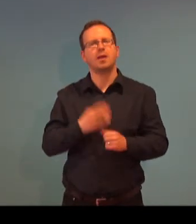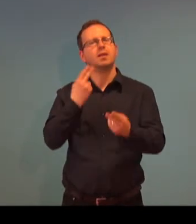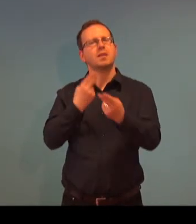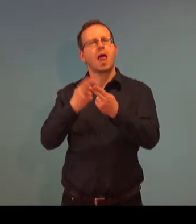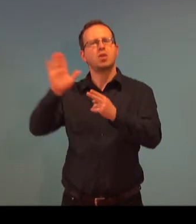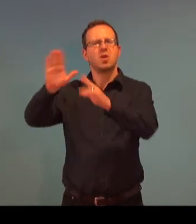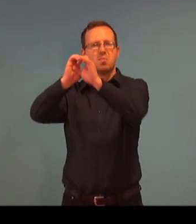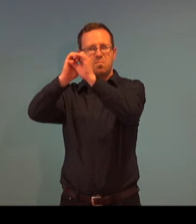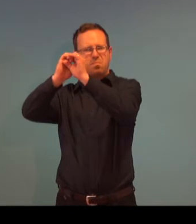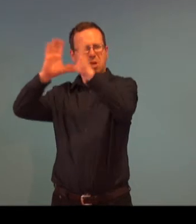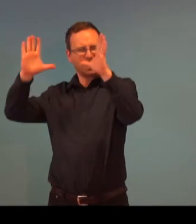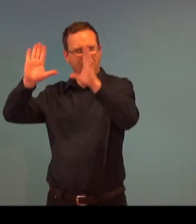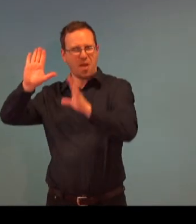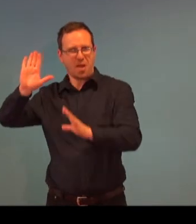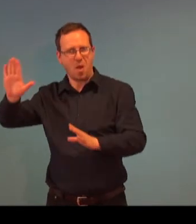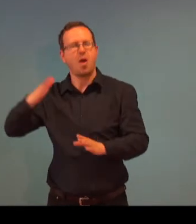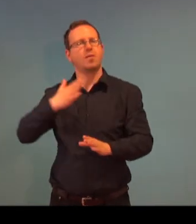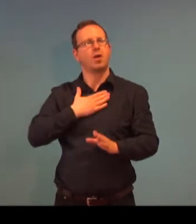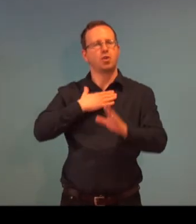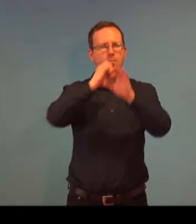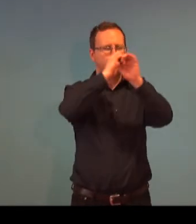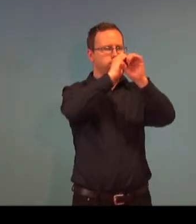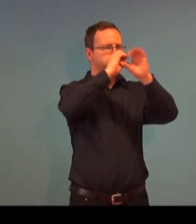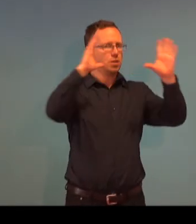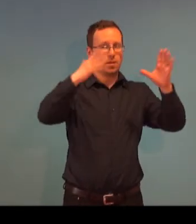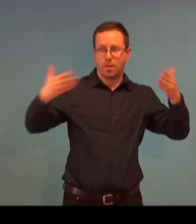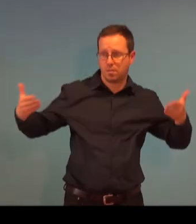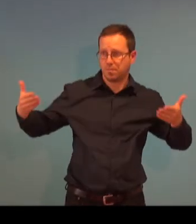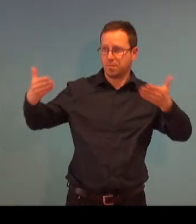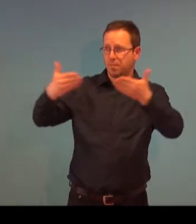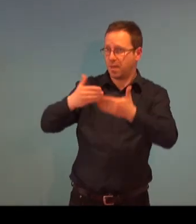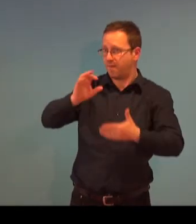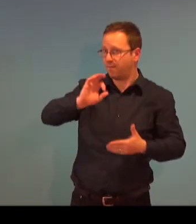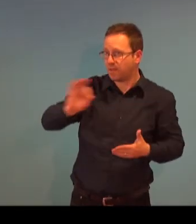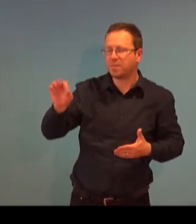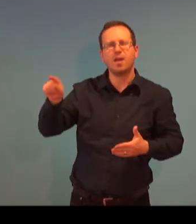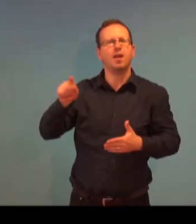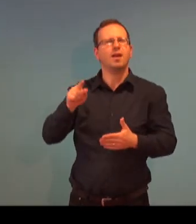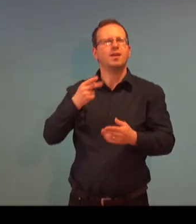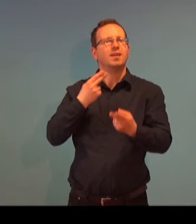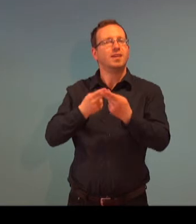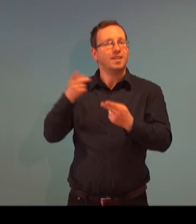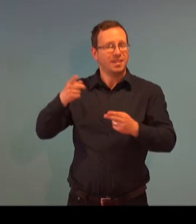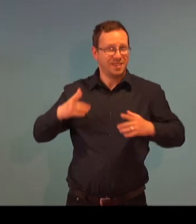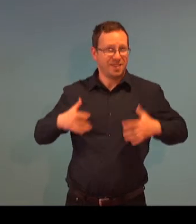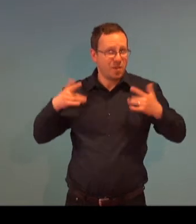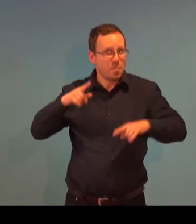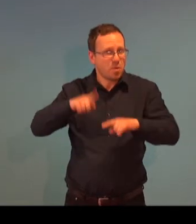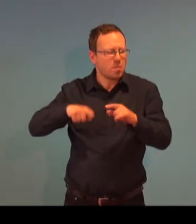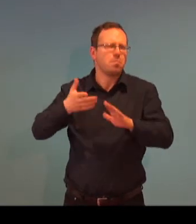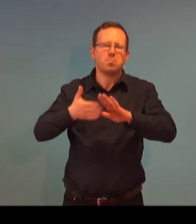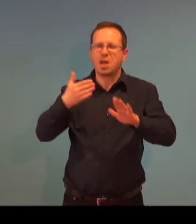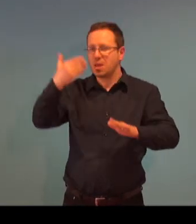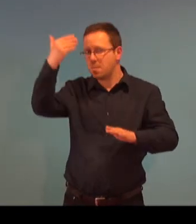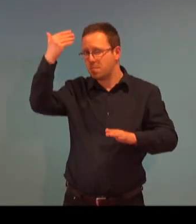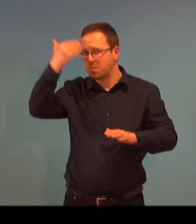se domluvit na jakou pracovní pozici, domluvit se, bez co toho také ten člověk očekává. Na druhou stranu si můžu představit,